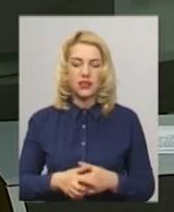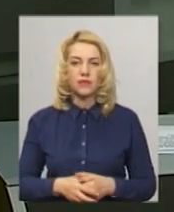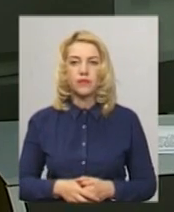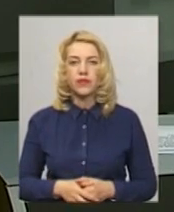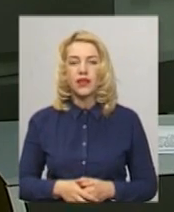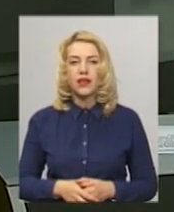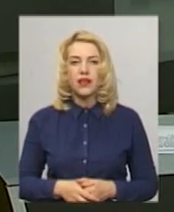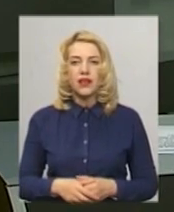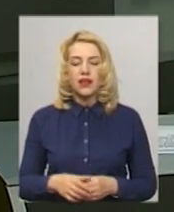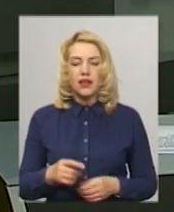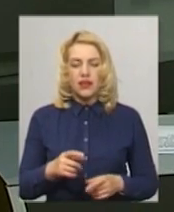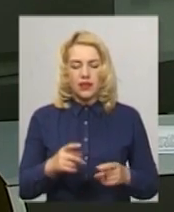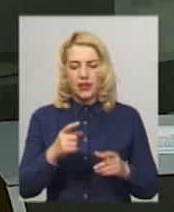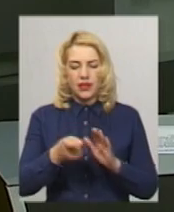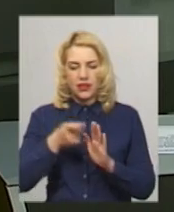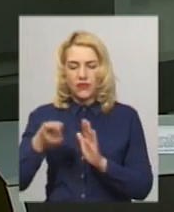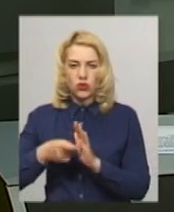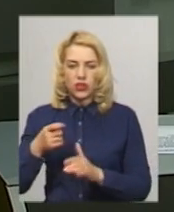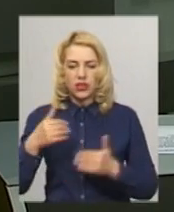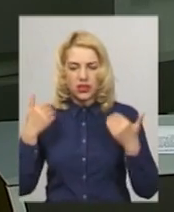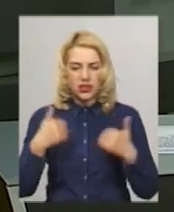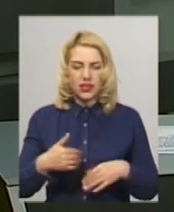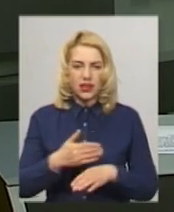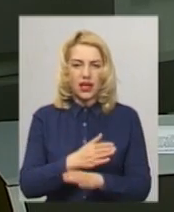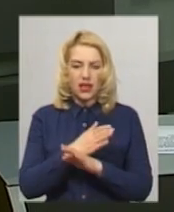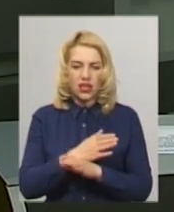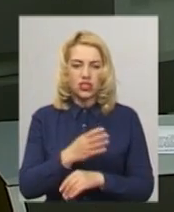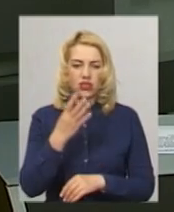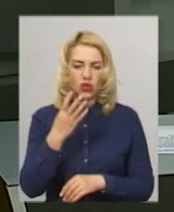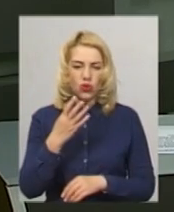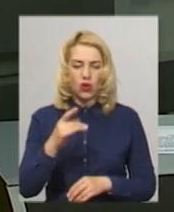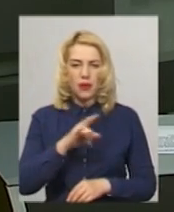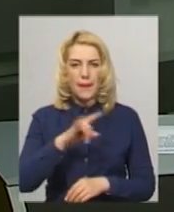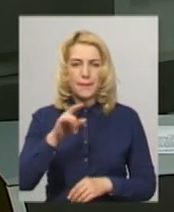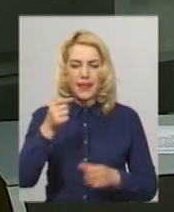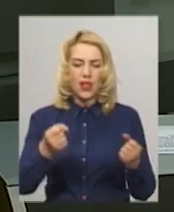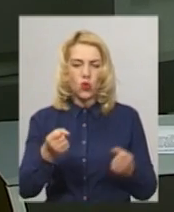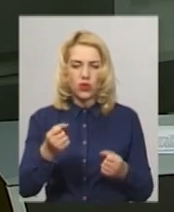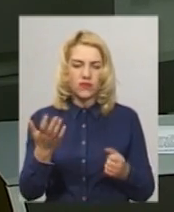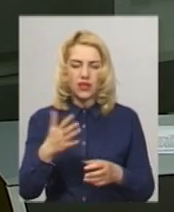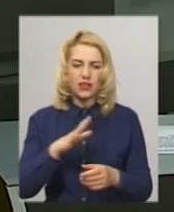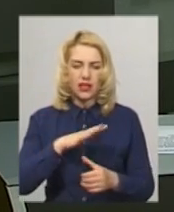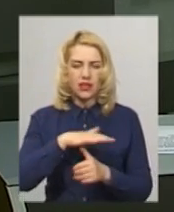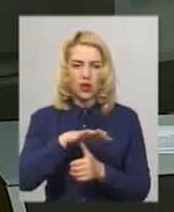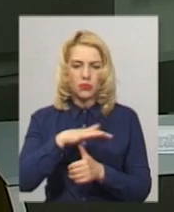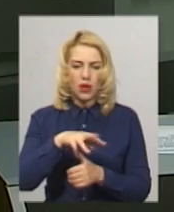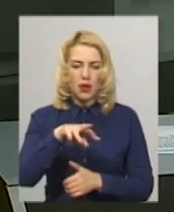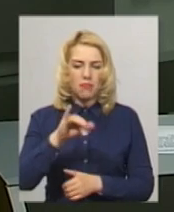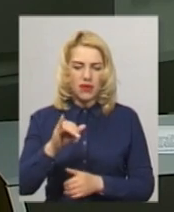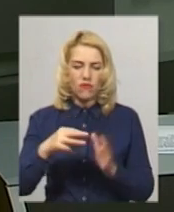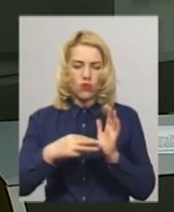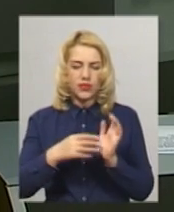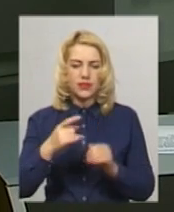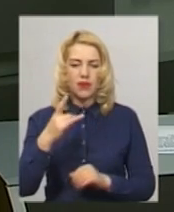Ідентифікували тіла всіх чотирьох пілотів, які загинули під час тренувального польоту гелікоптера Мі-8 у Рівненській області.